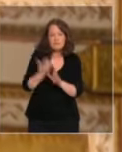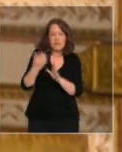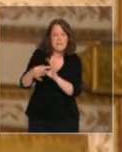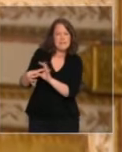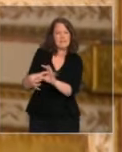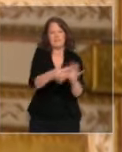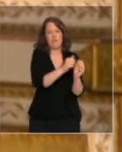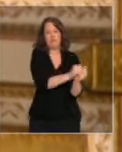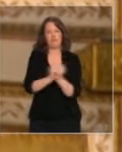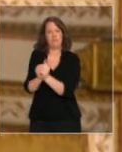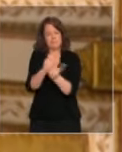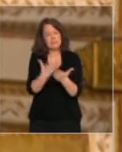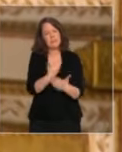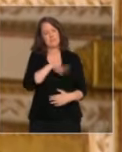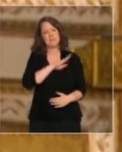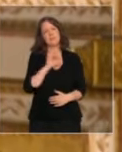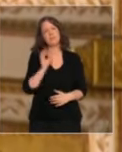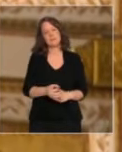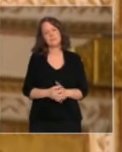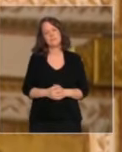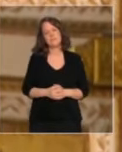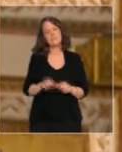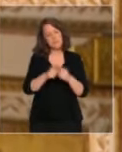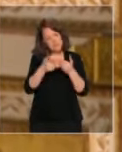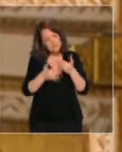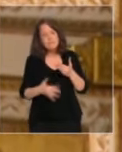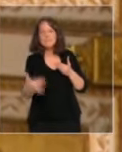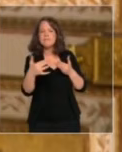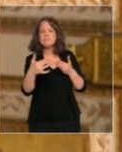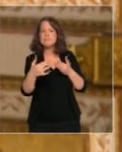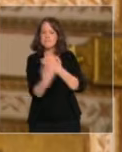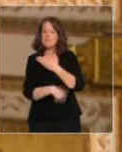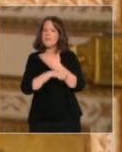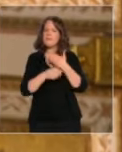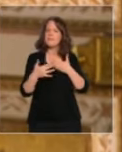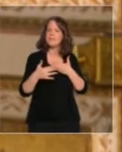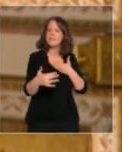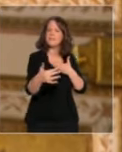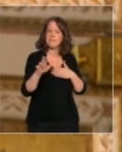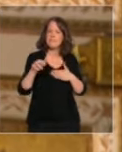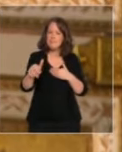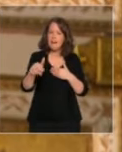Il nous reviendra aussi, dans les prochaines semaines, de préparer l'après.